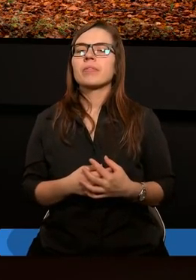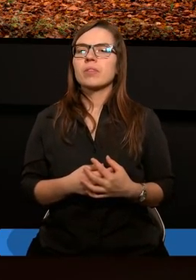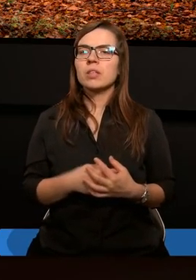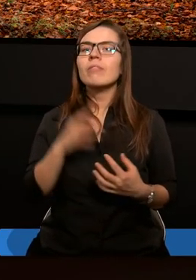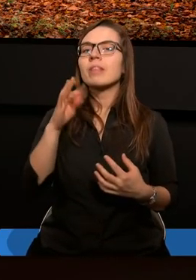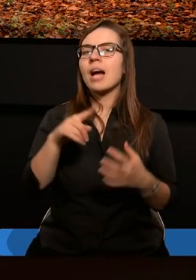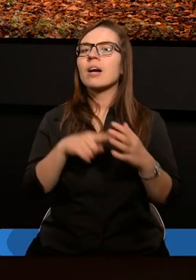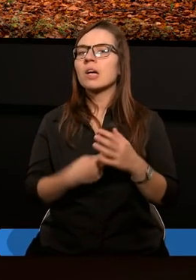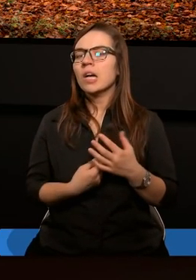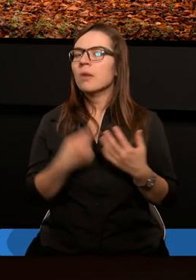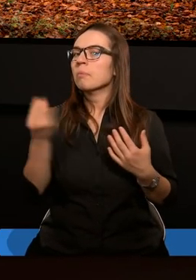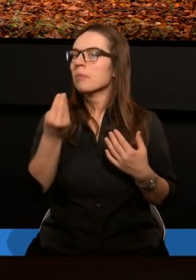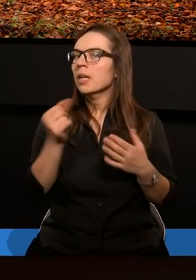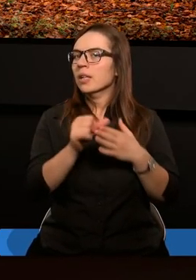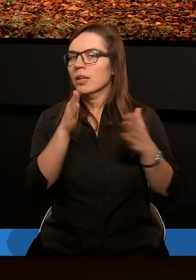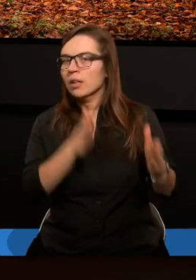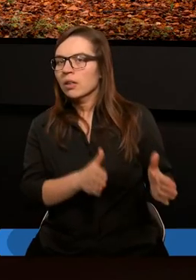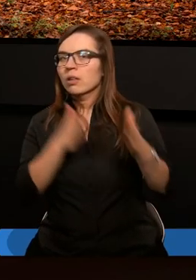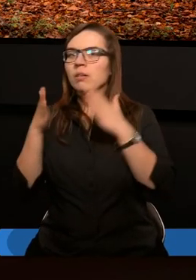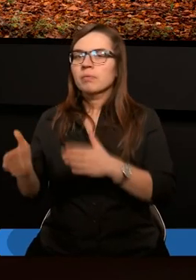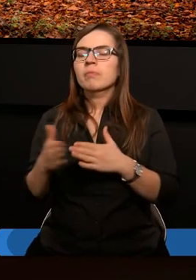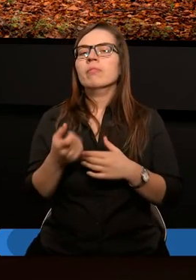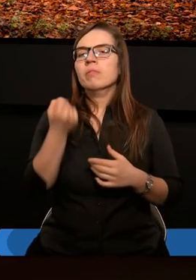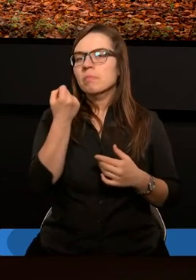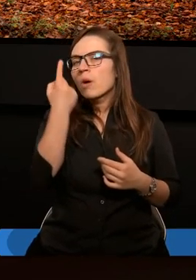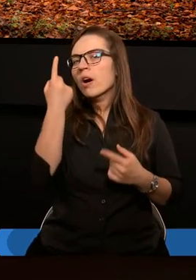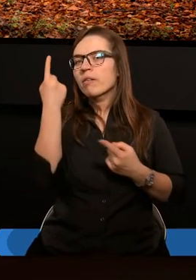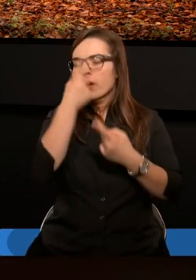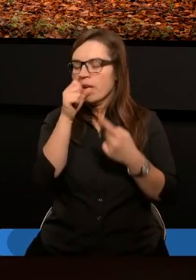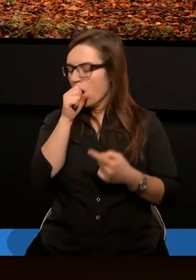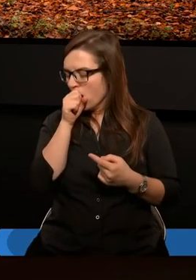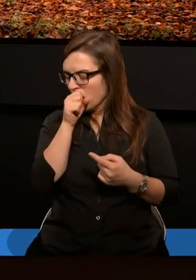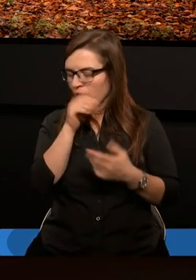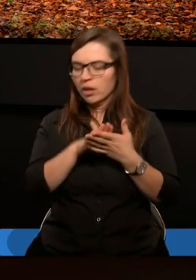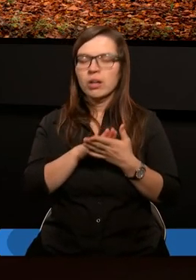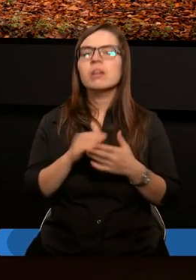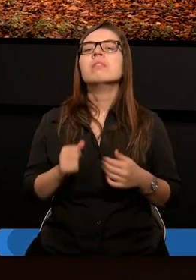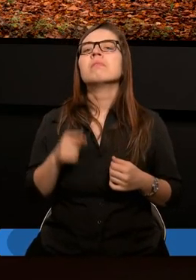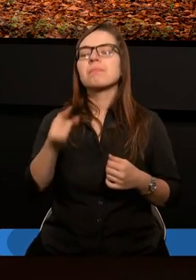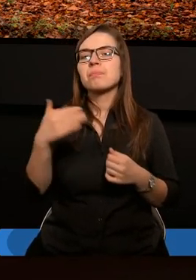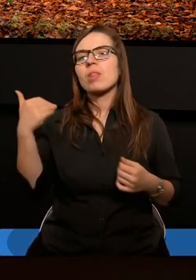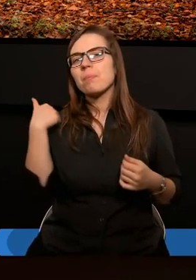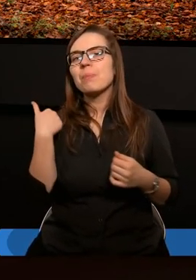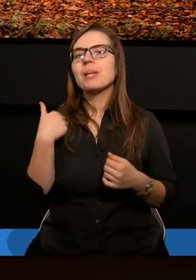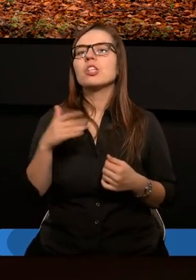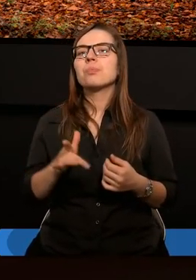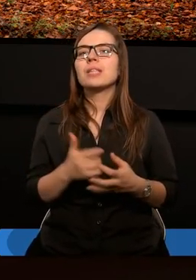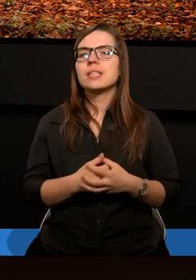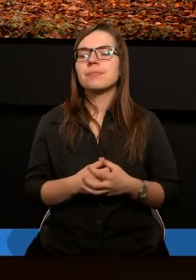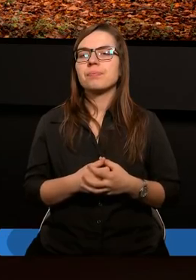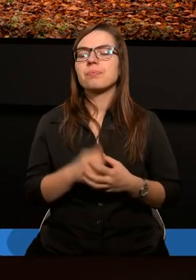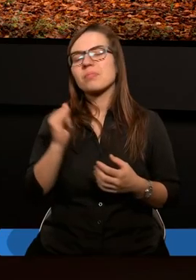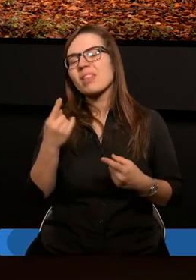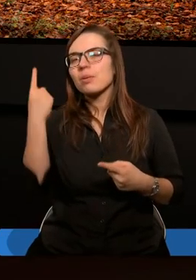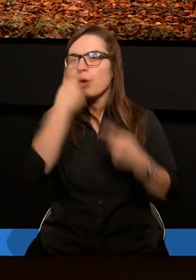W takim razie, a, pojawia się jeszcze jedna taki moment, gdybyśmy zakładając jednak,